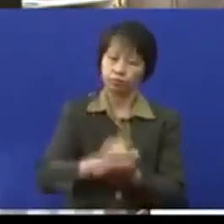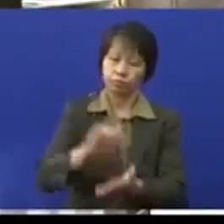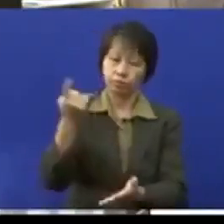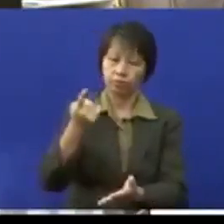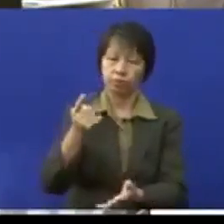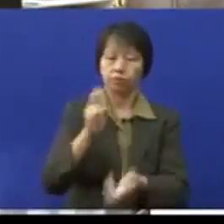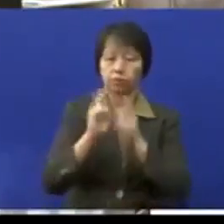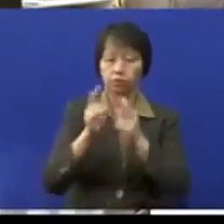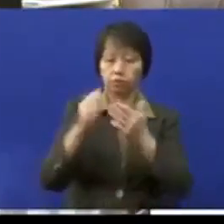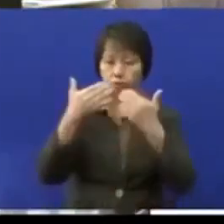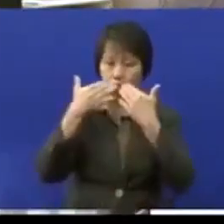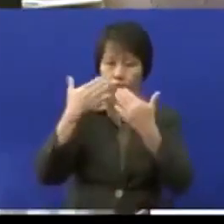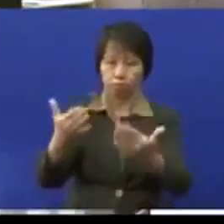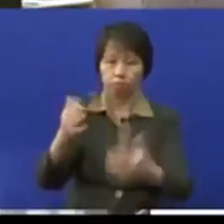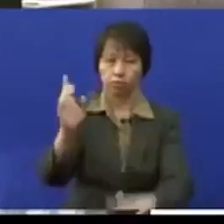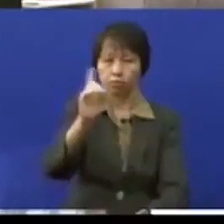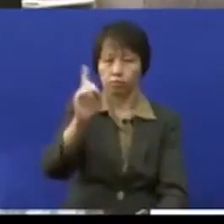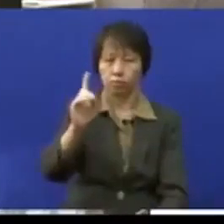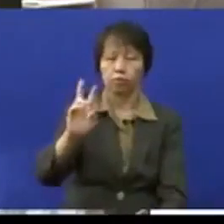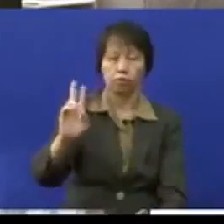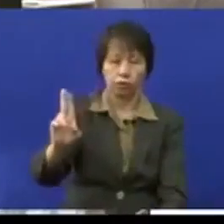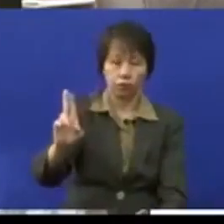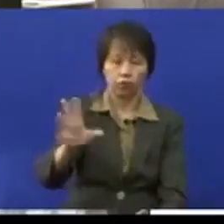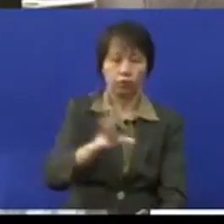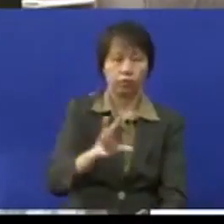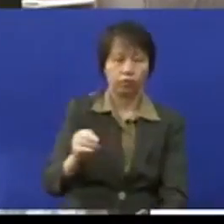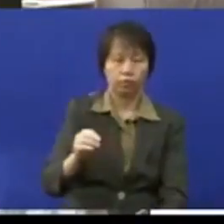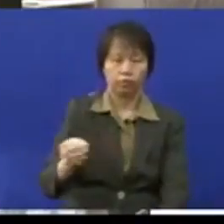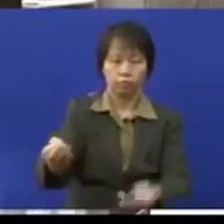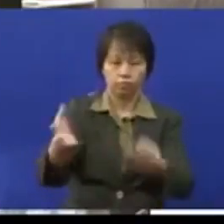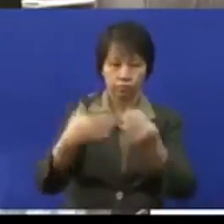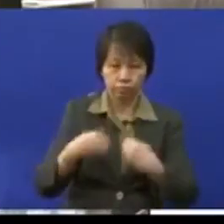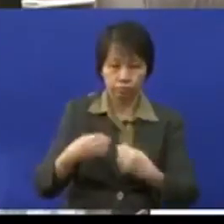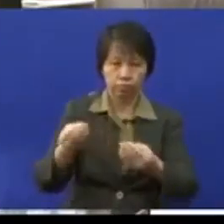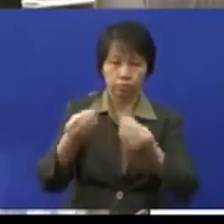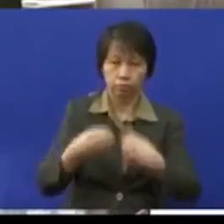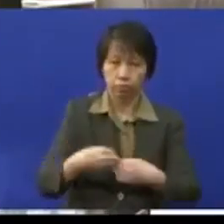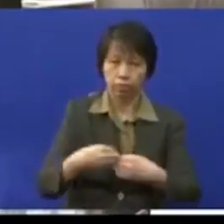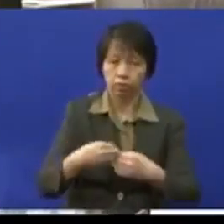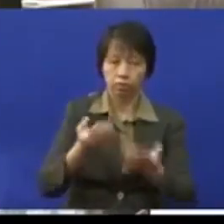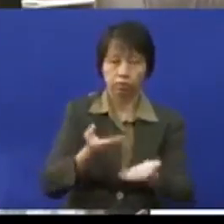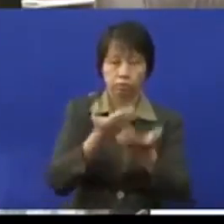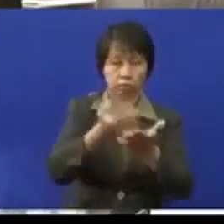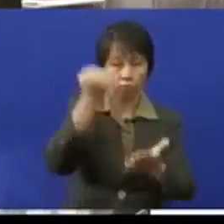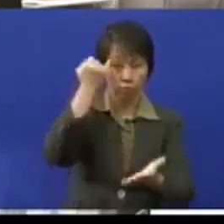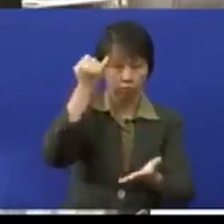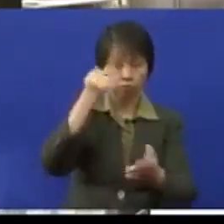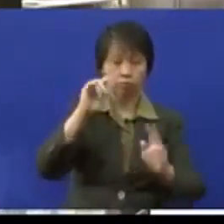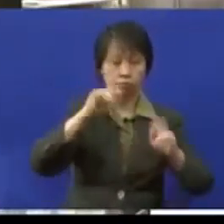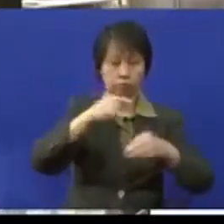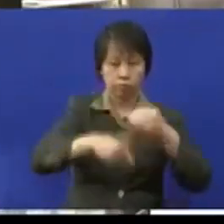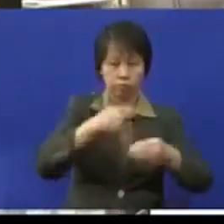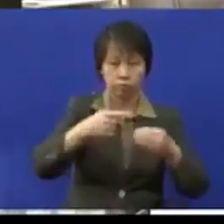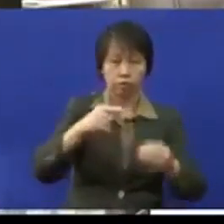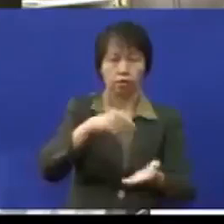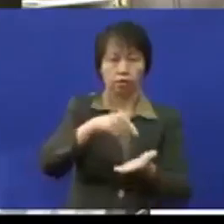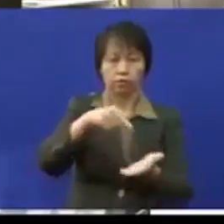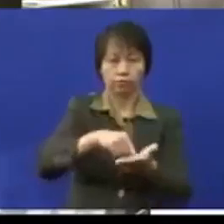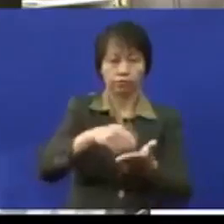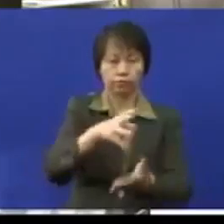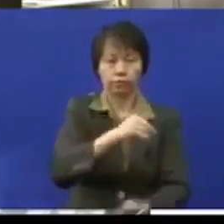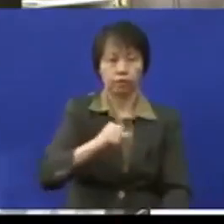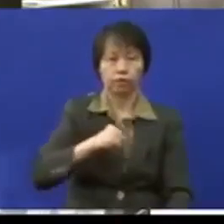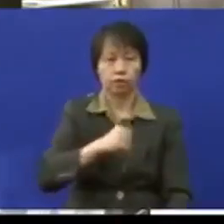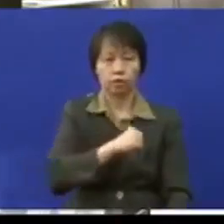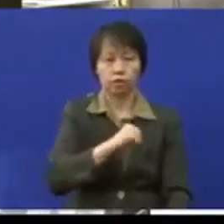ucapkan terima kasih kepada Damansarat Utama yang memberikan ataupun mengusulkan tentang perkara ini dan juga ahli